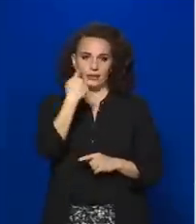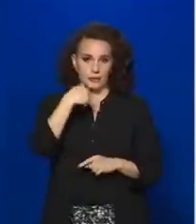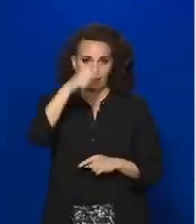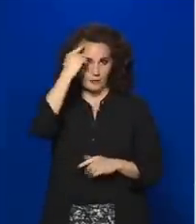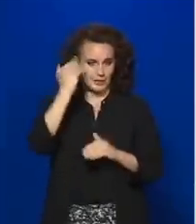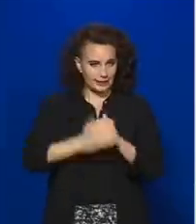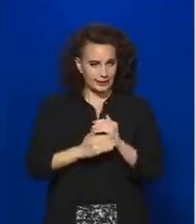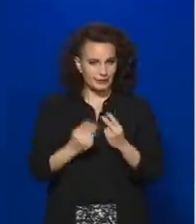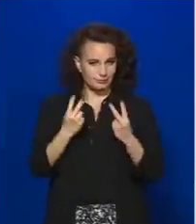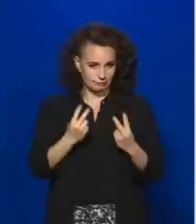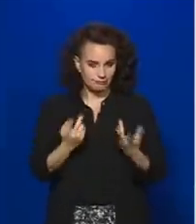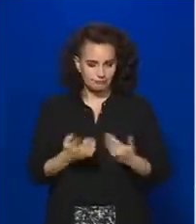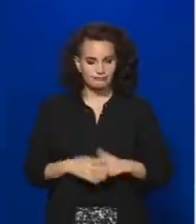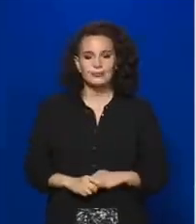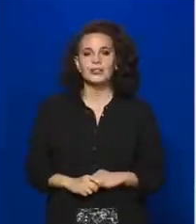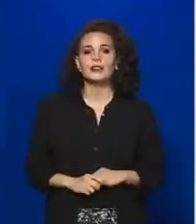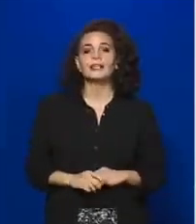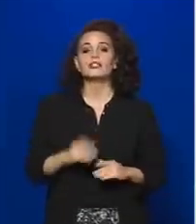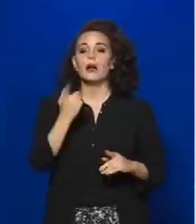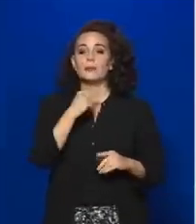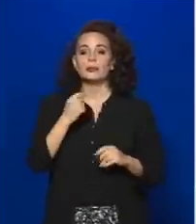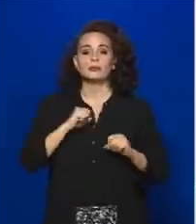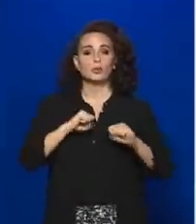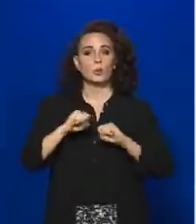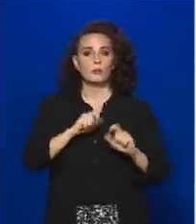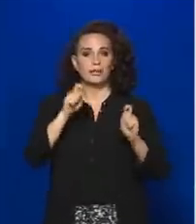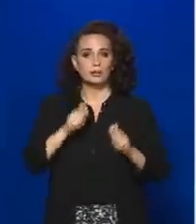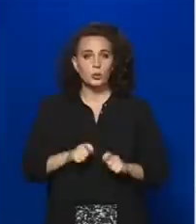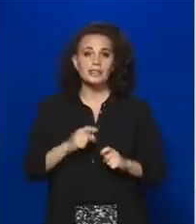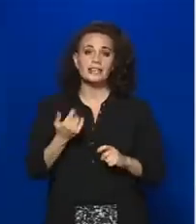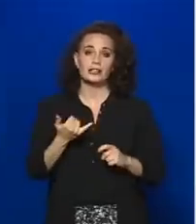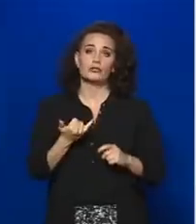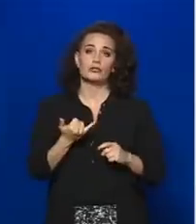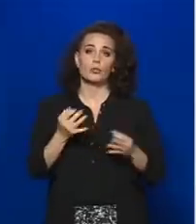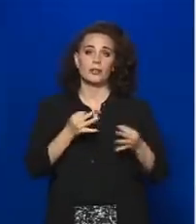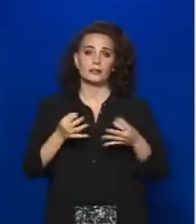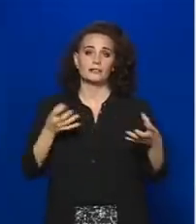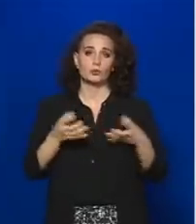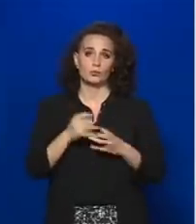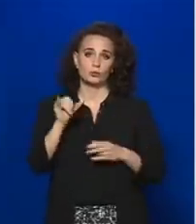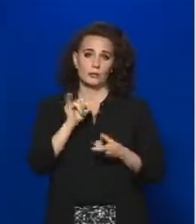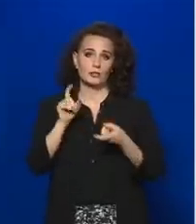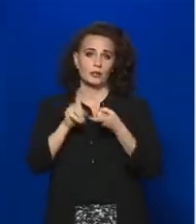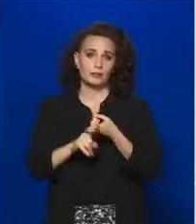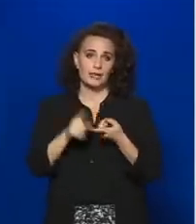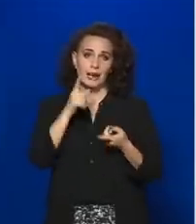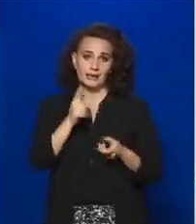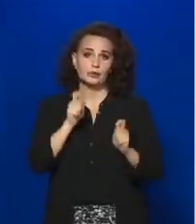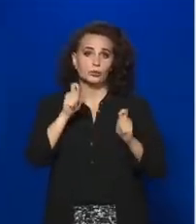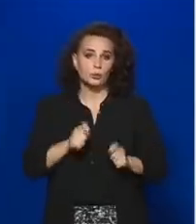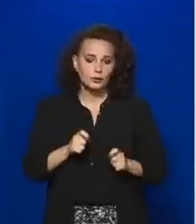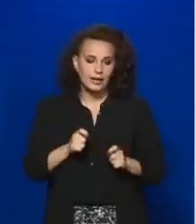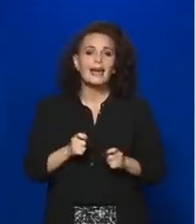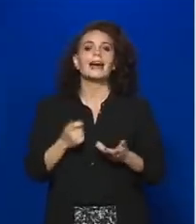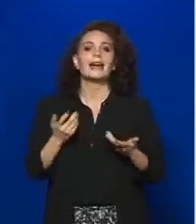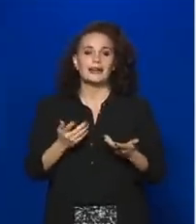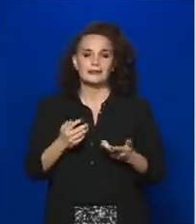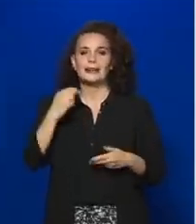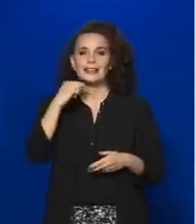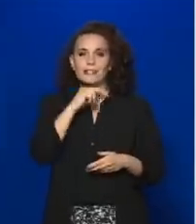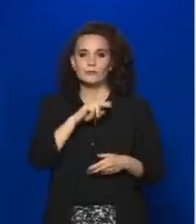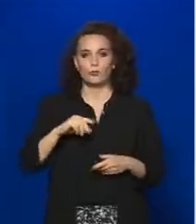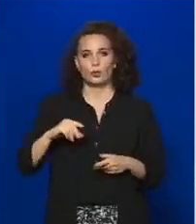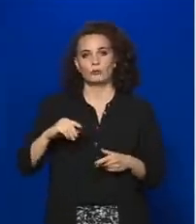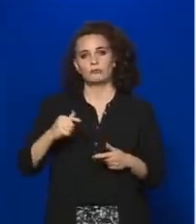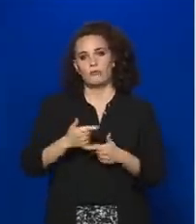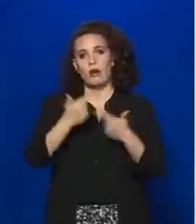amiről a kormány döntött, illetve az operatív törzs Budapest esetén dönteni fog, ezek a szabályok hétfőn hajnaltól